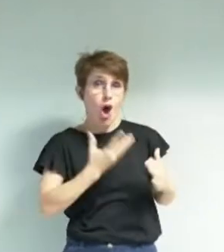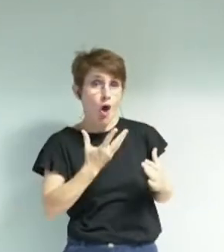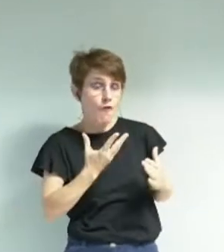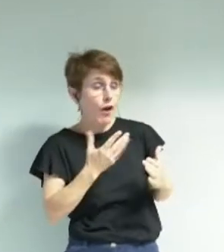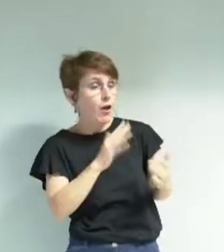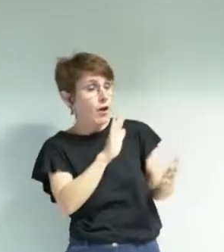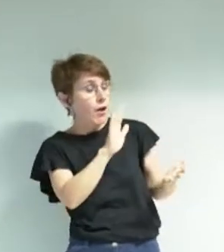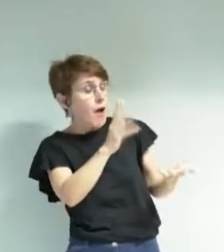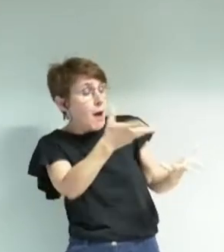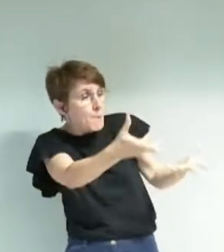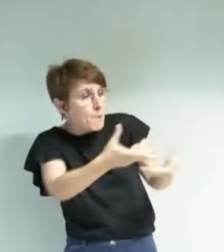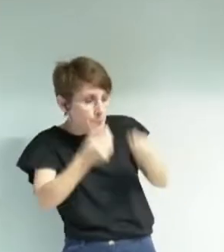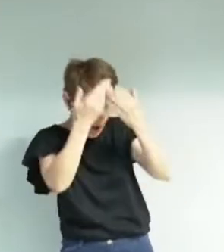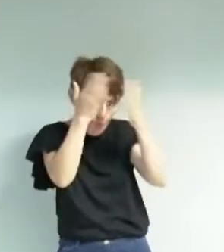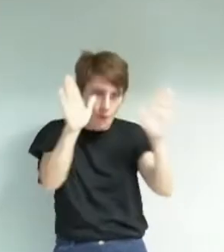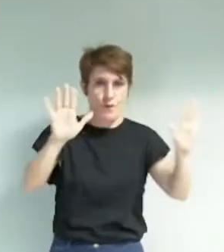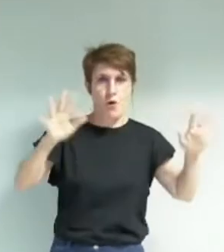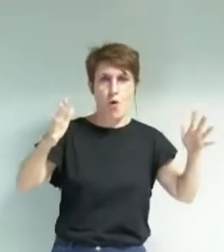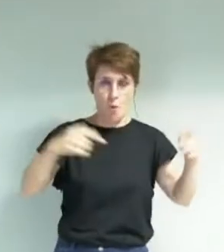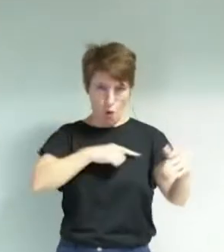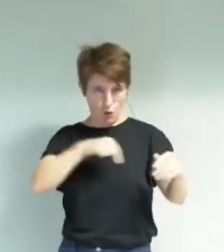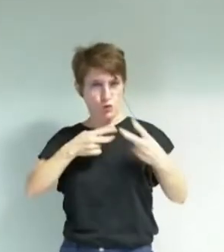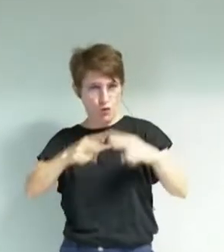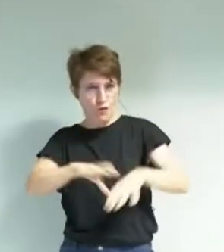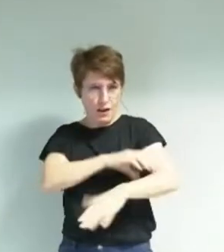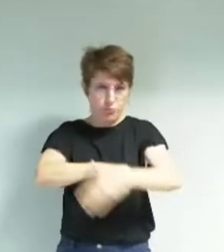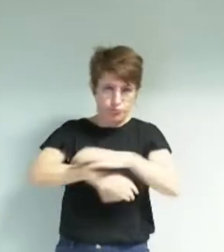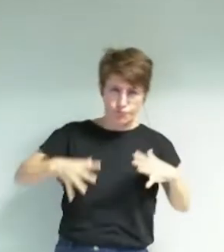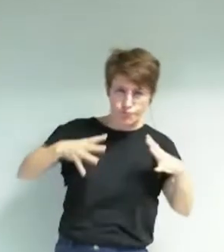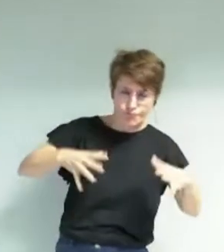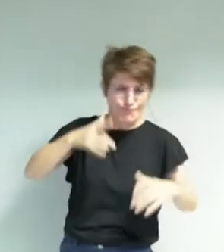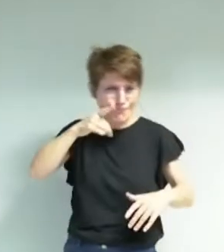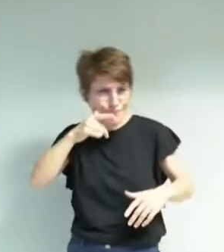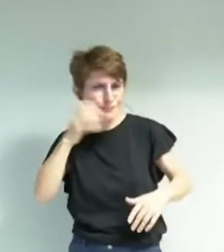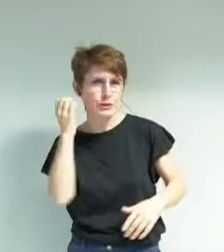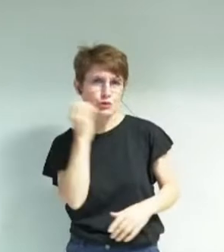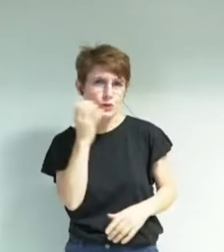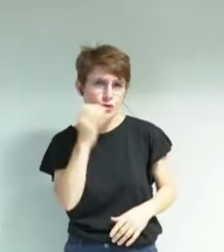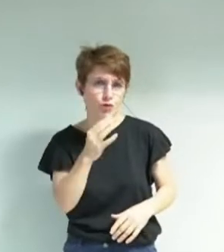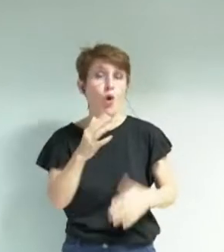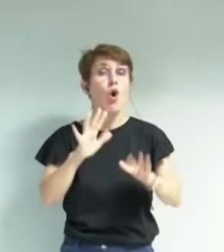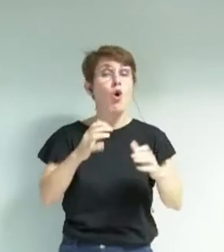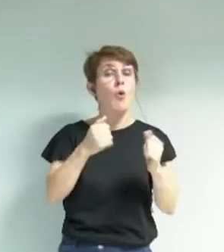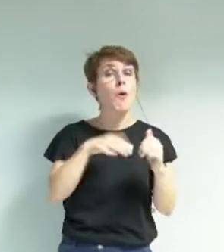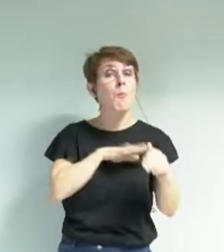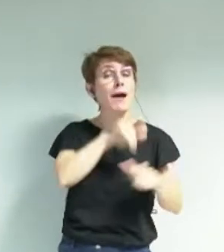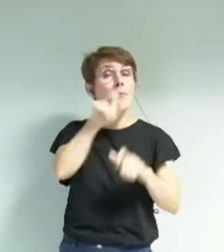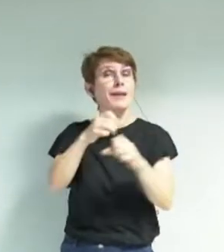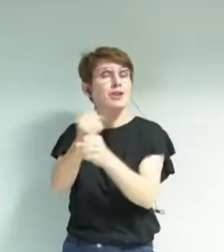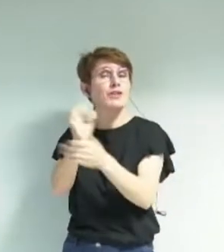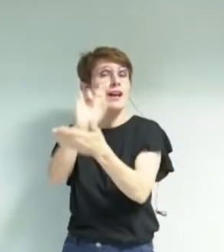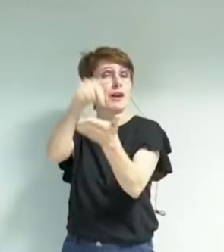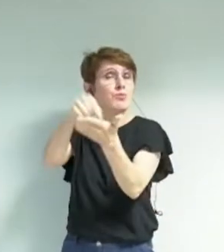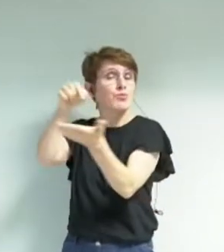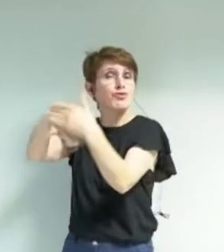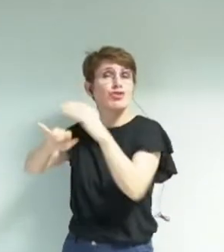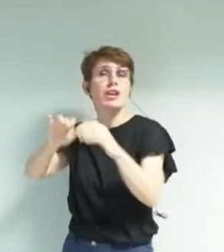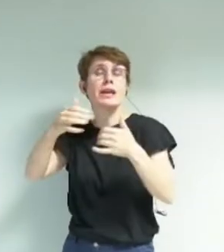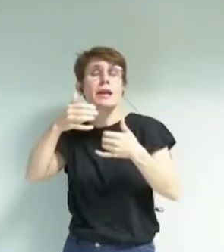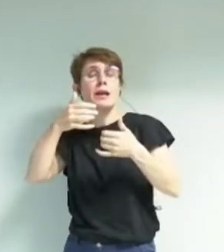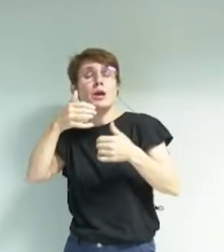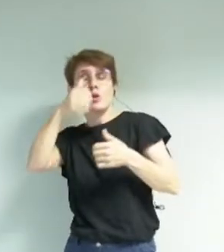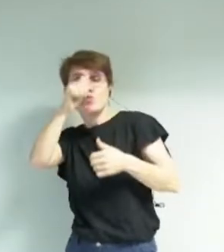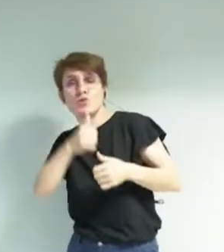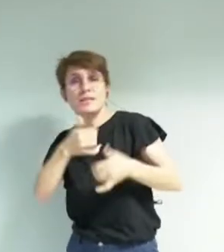à laquelle nous sommes attachés et que la ville met en œuvre au quotidien via les médiateurs et médiatrices du musée, du muséum, les bibliothécaires, les musiciens